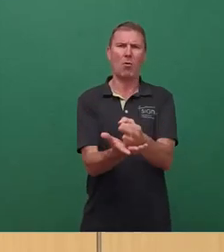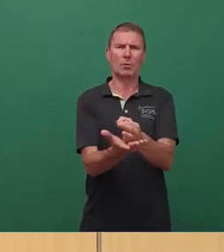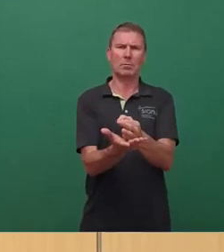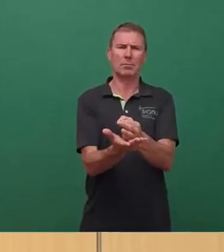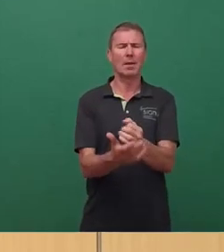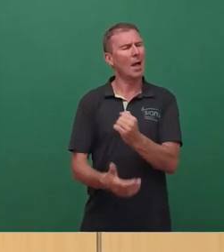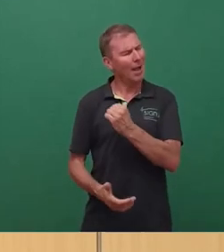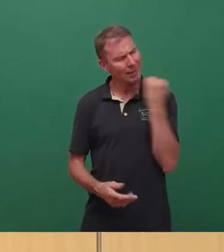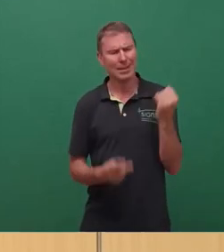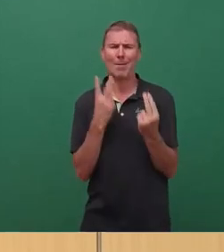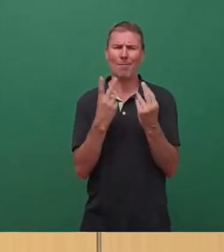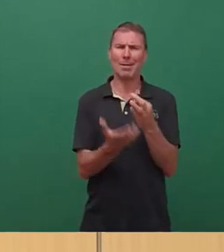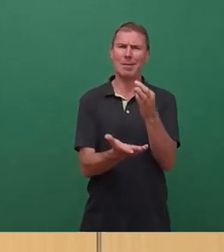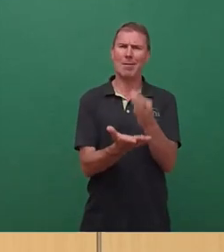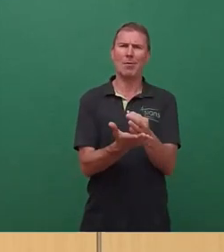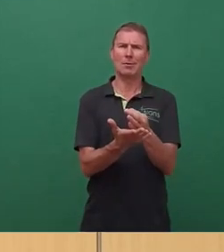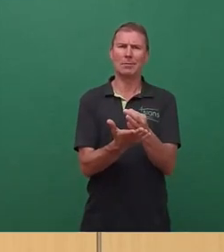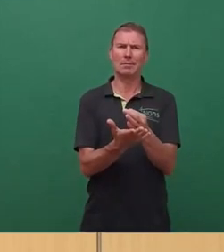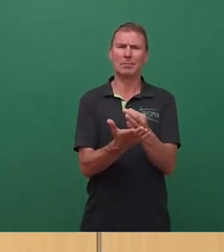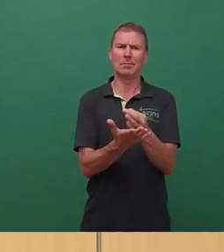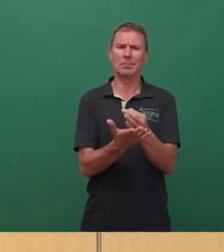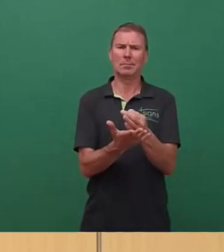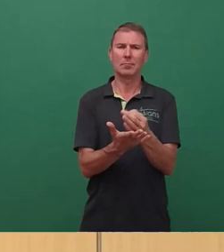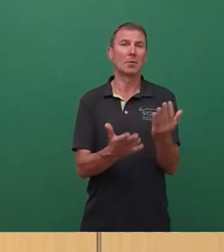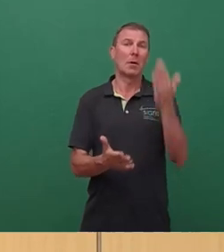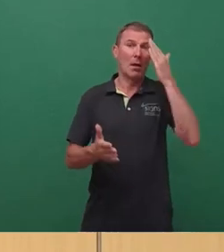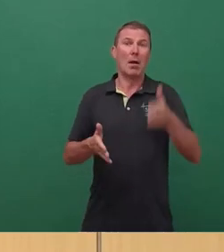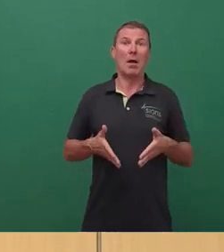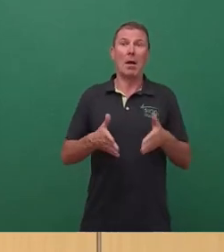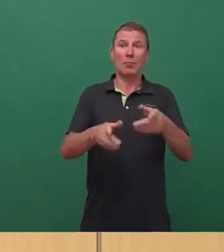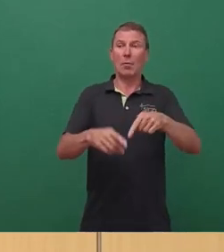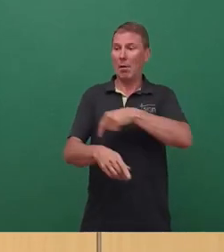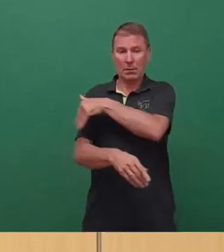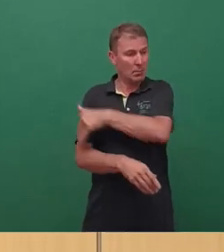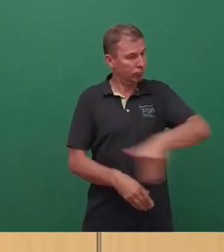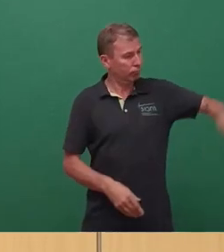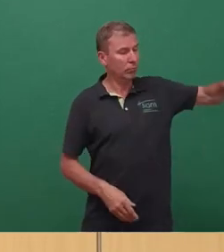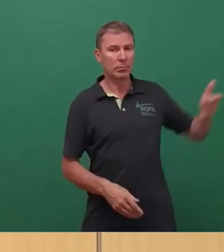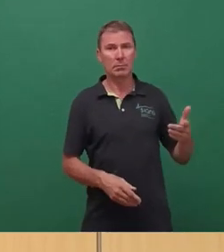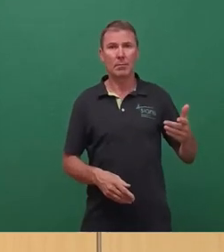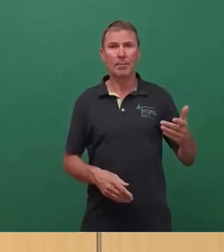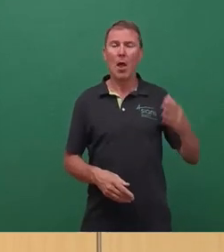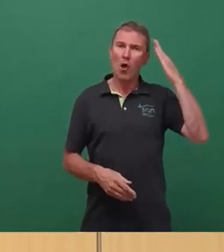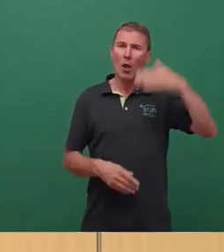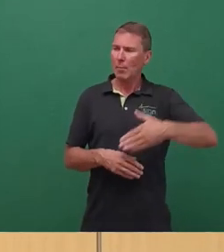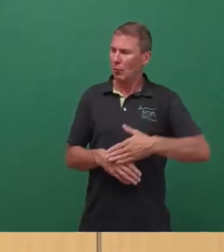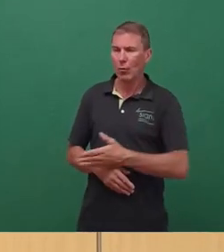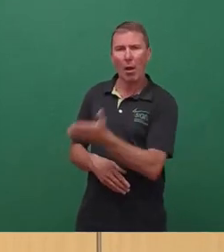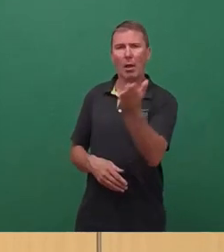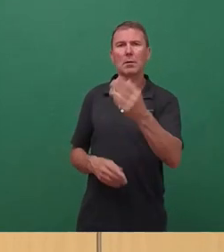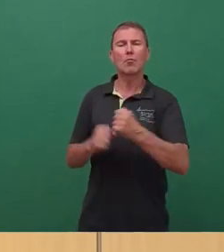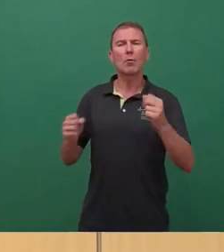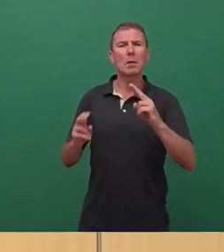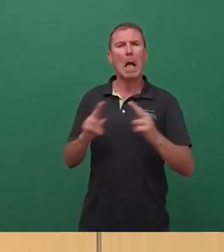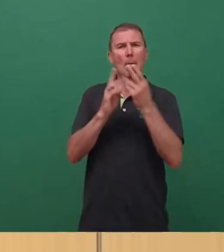wichtig, denn die Hauptstraße geht da in die eine Richtung ab, Köpkenstraße, Große Meißnerstraße, die